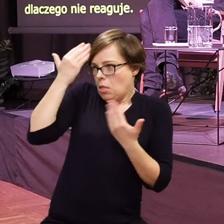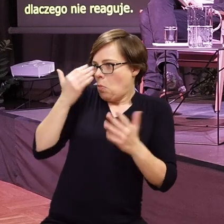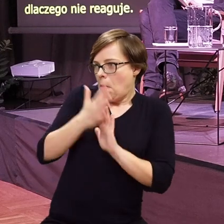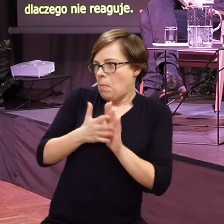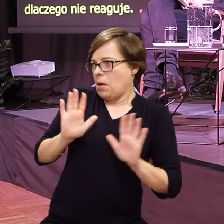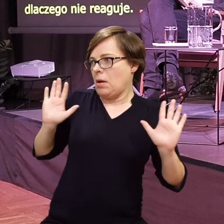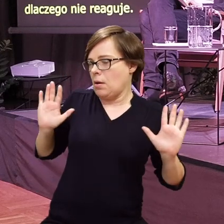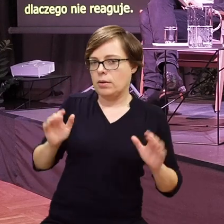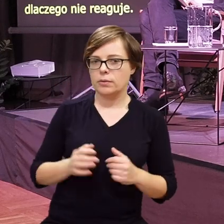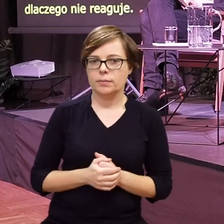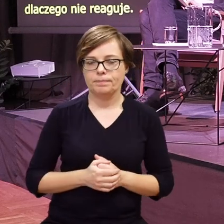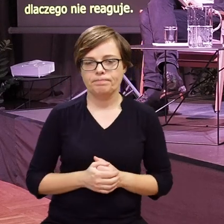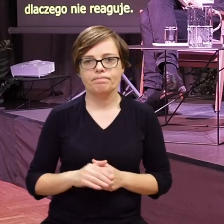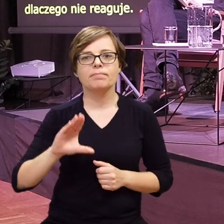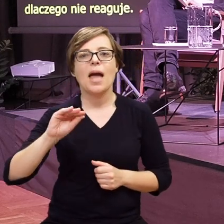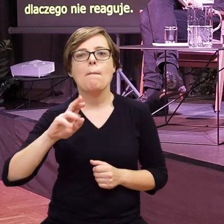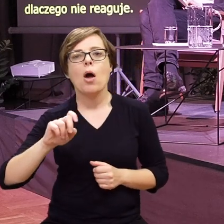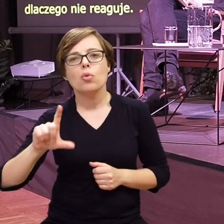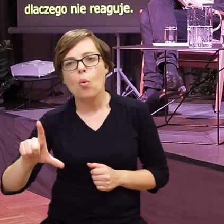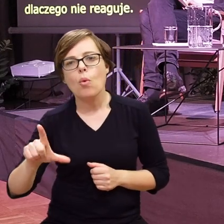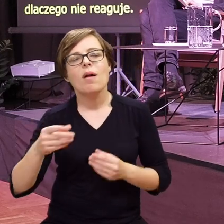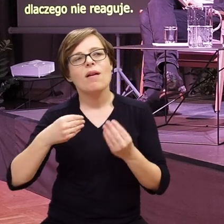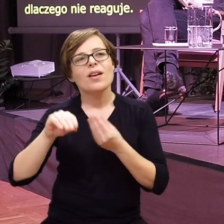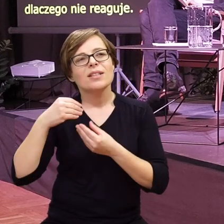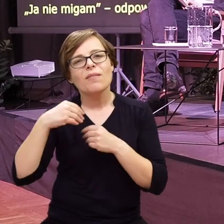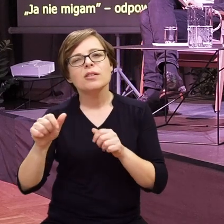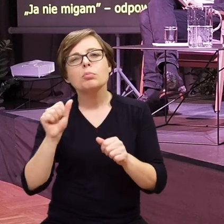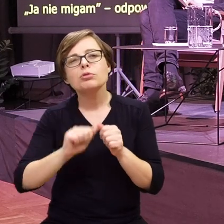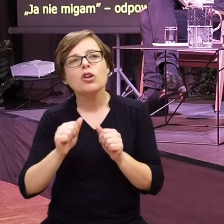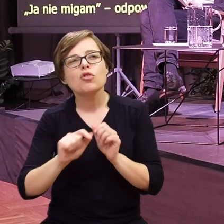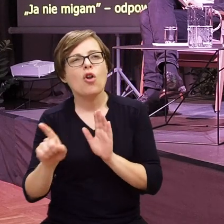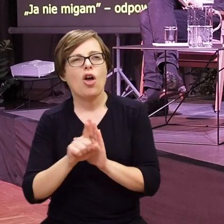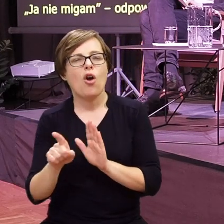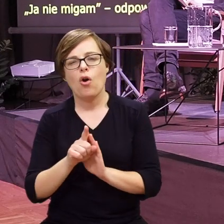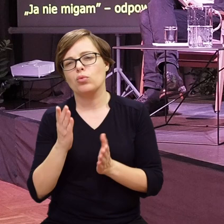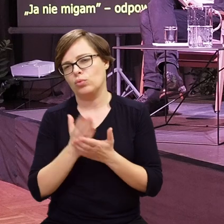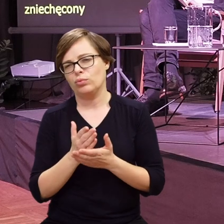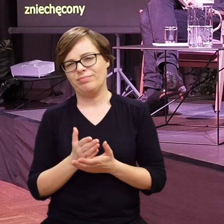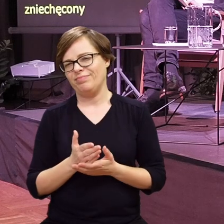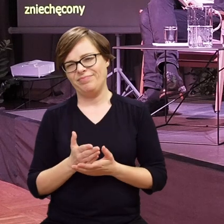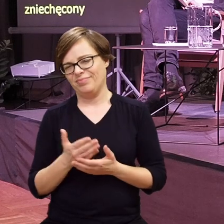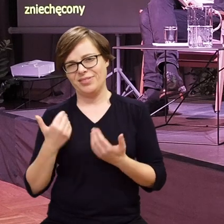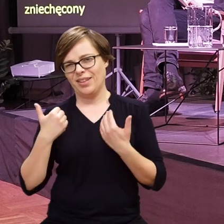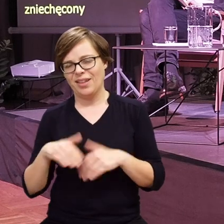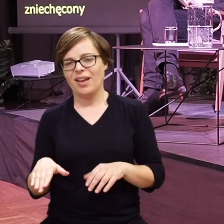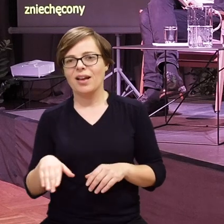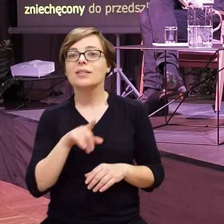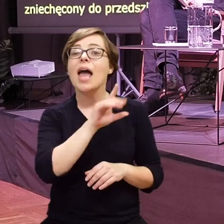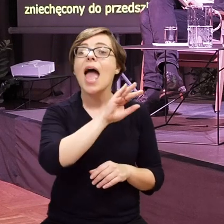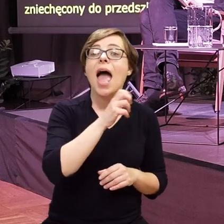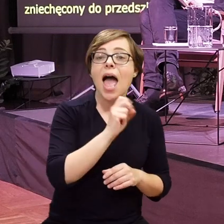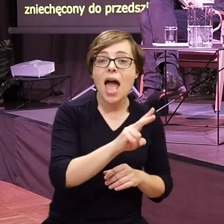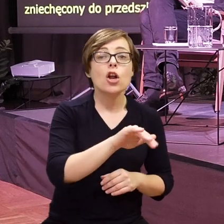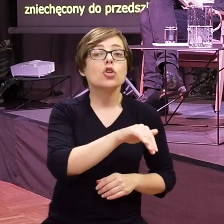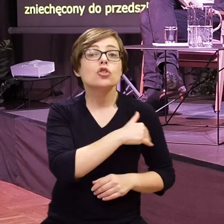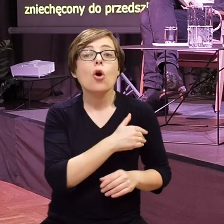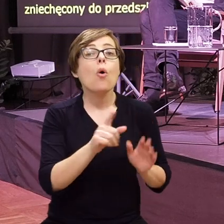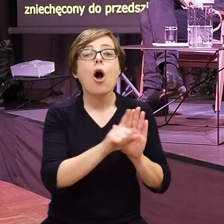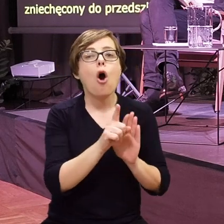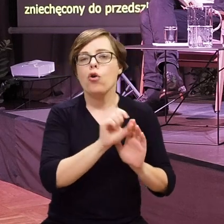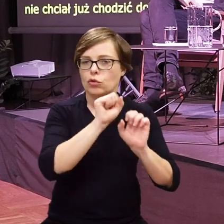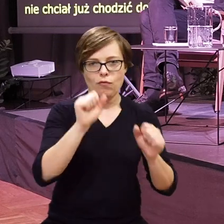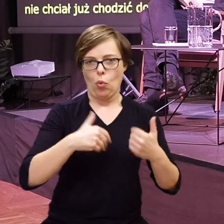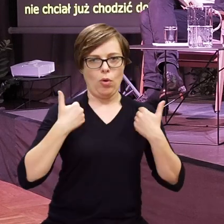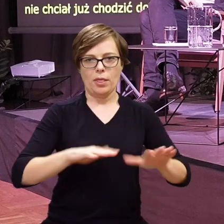odpowiedziała. Emanuel był coraz bardziej zniechęcony do przedszkola. Eryk nie chciał już chodzić do szkoły w ogóle.